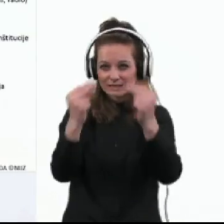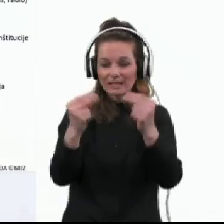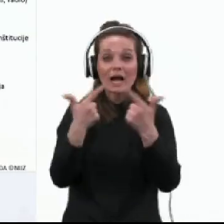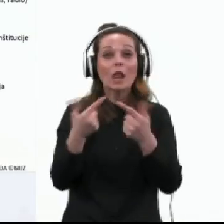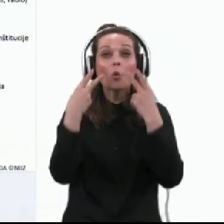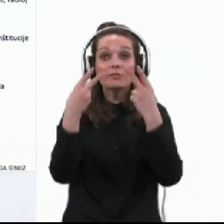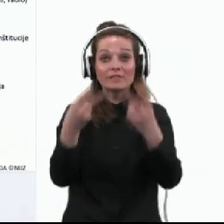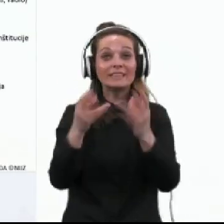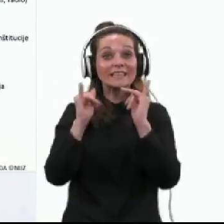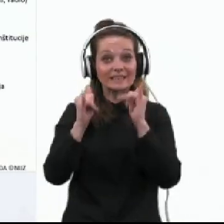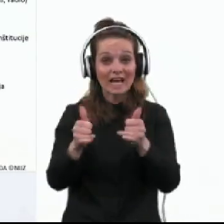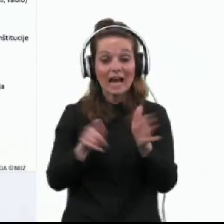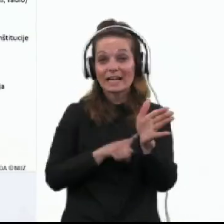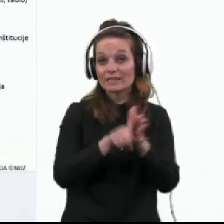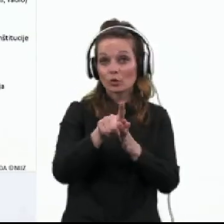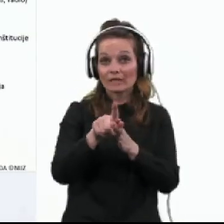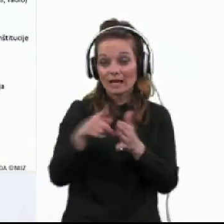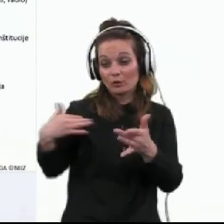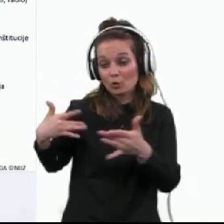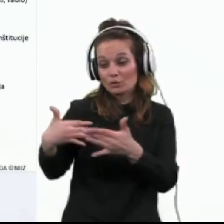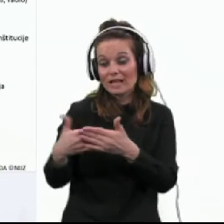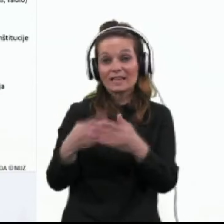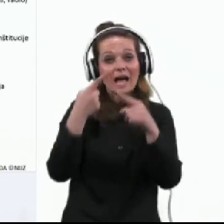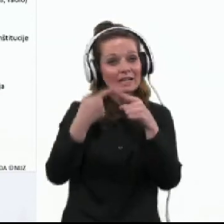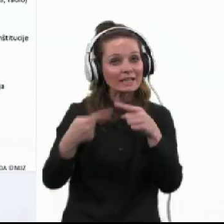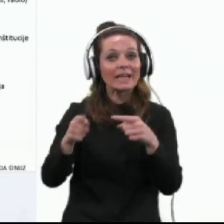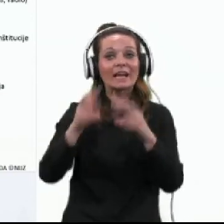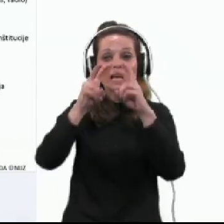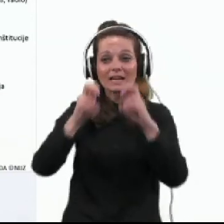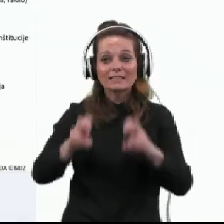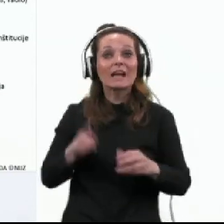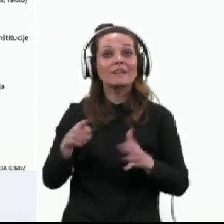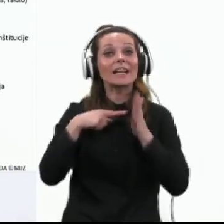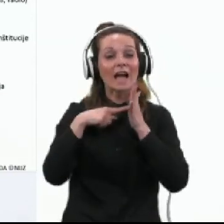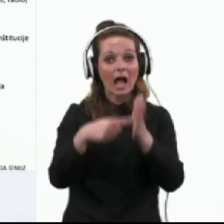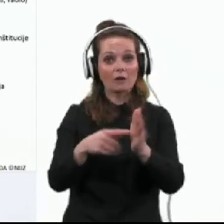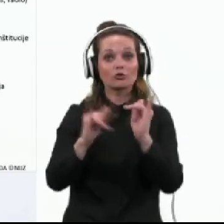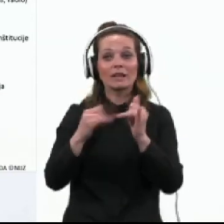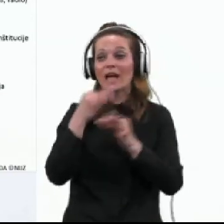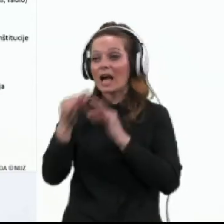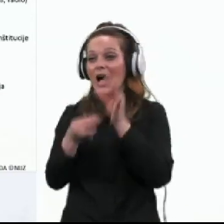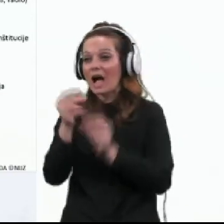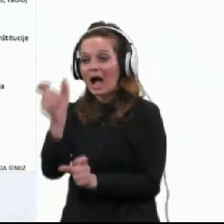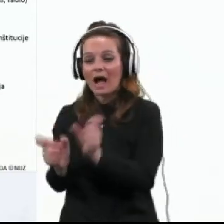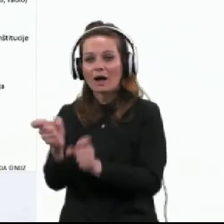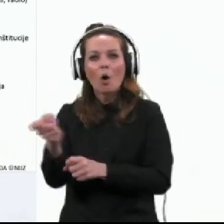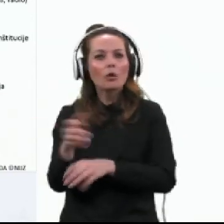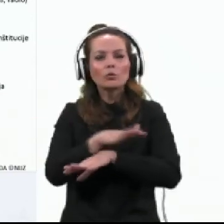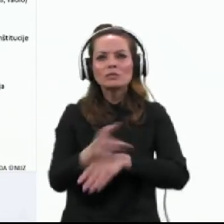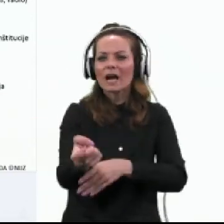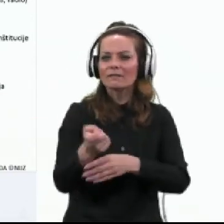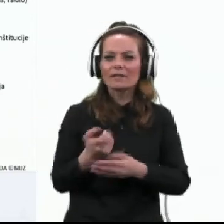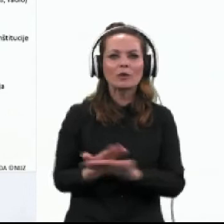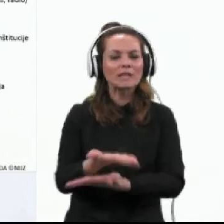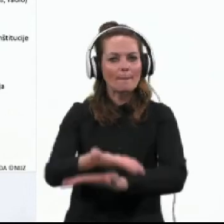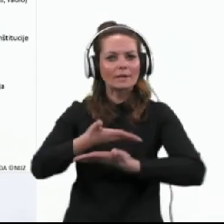lahko vidimo, da rezultati do sedanih valov raziskave kažejo, da je anketiranje od vseh verov za